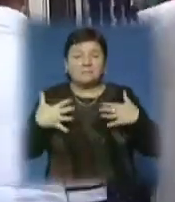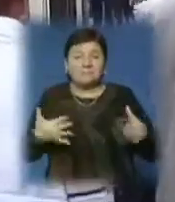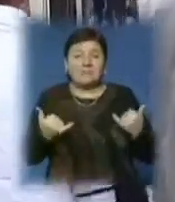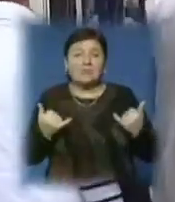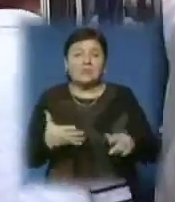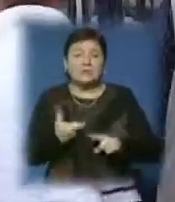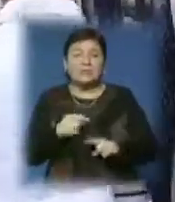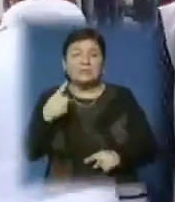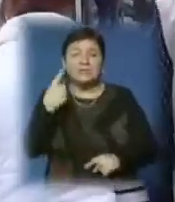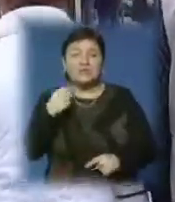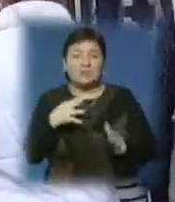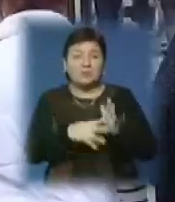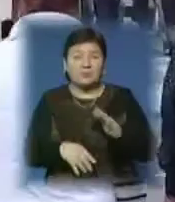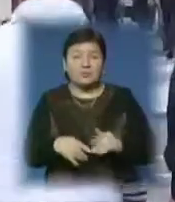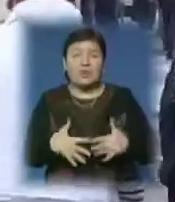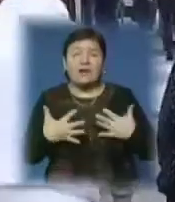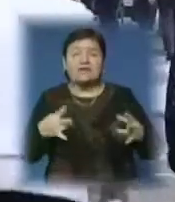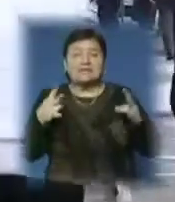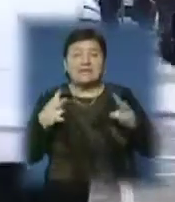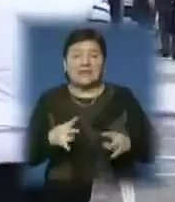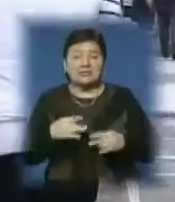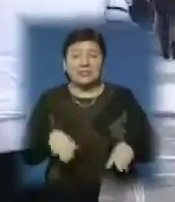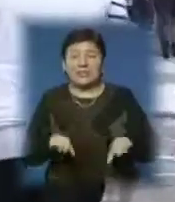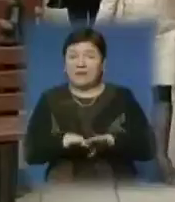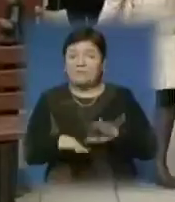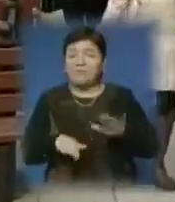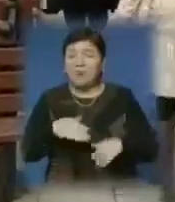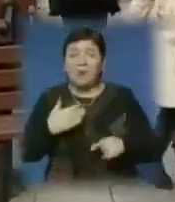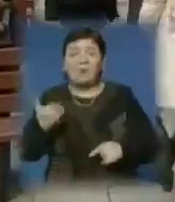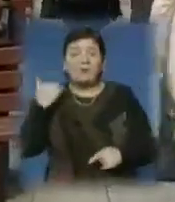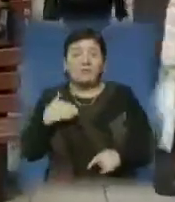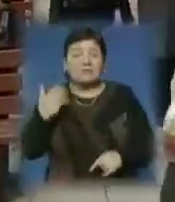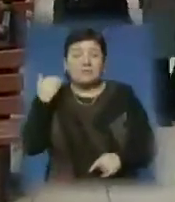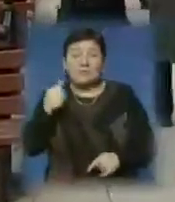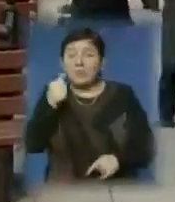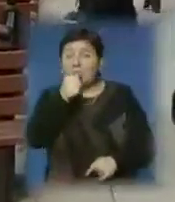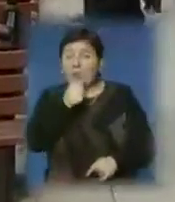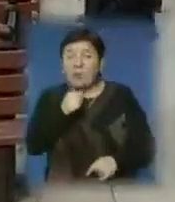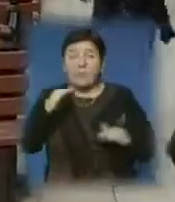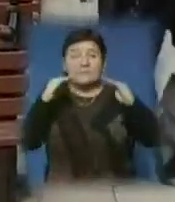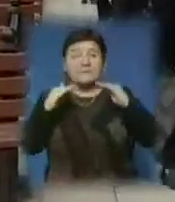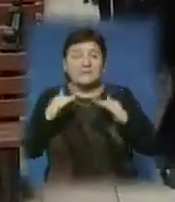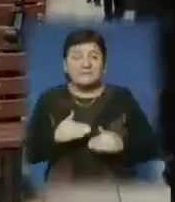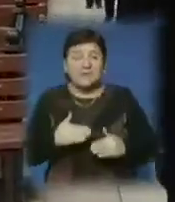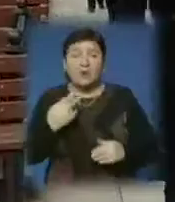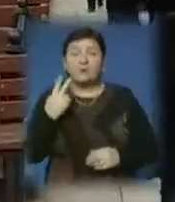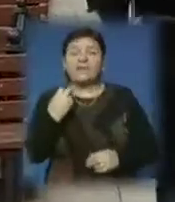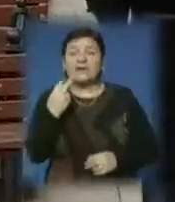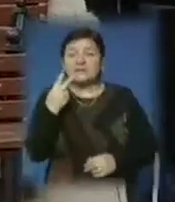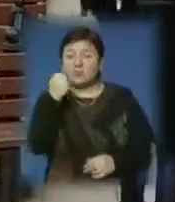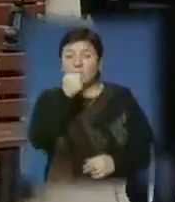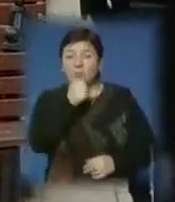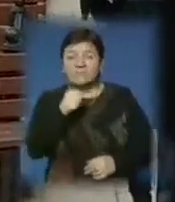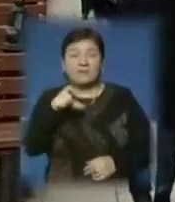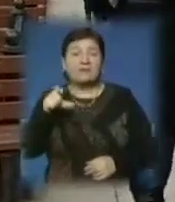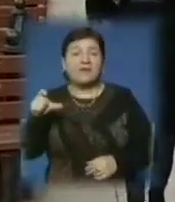сьогодні більше 190 тисяч краян страждають надлишком ваги. Порівняно з минулим роком цей показник значно знизився. У 2012 році